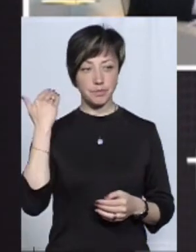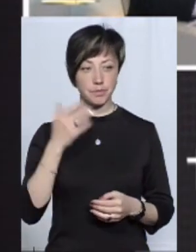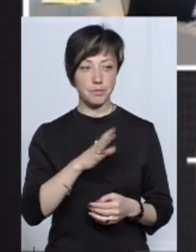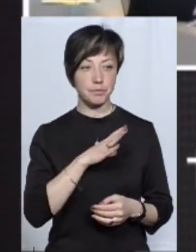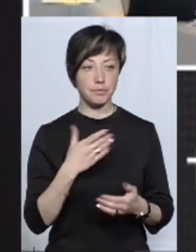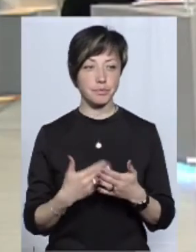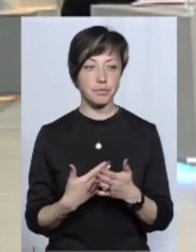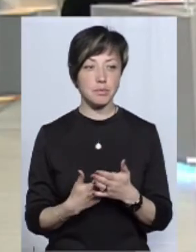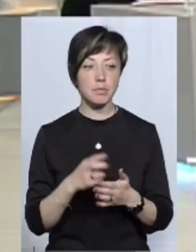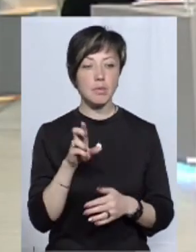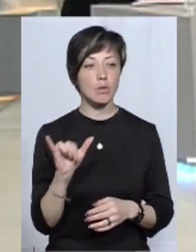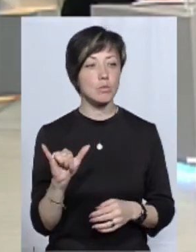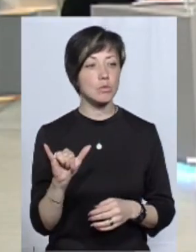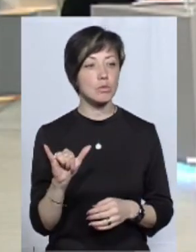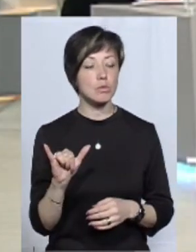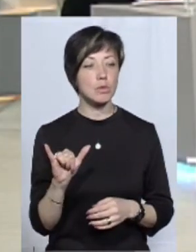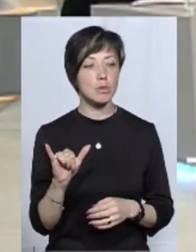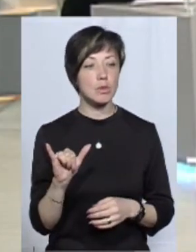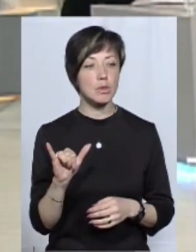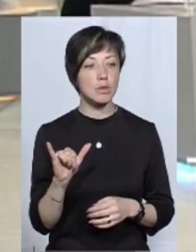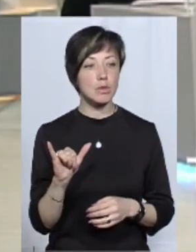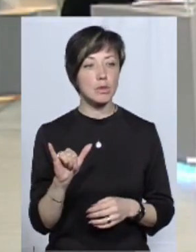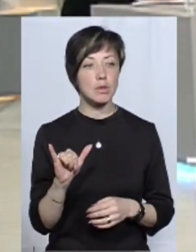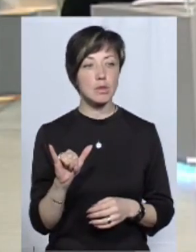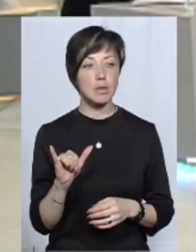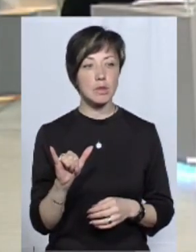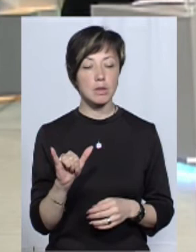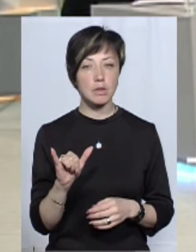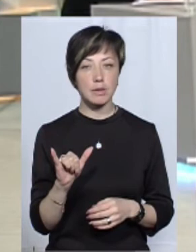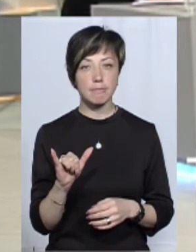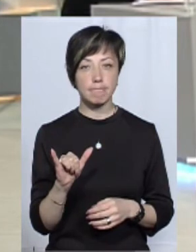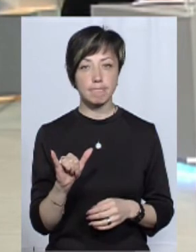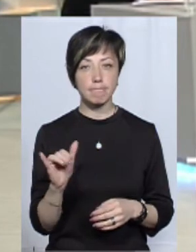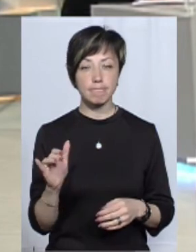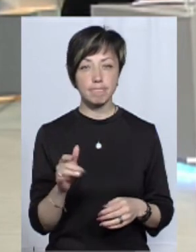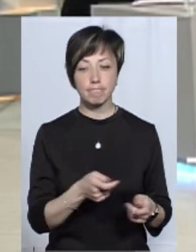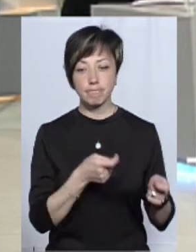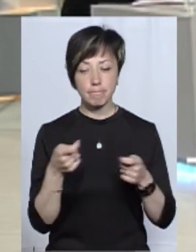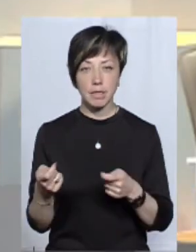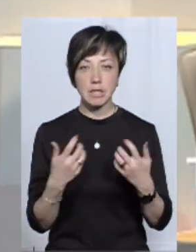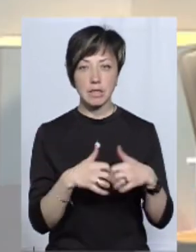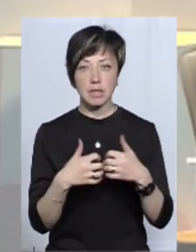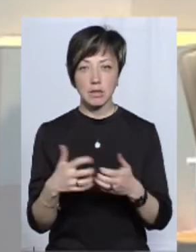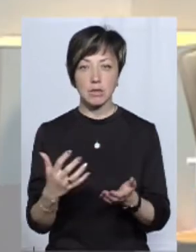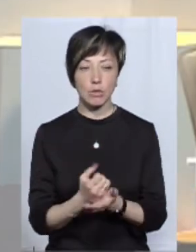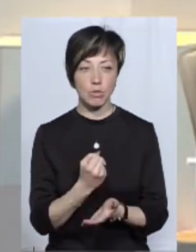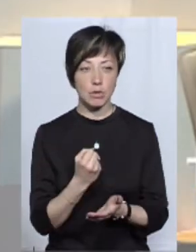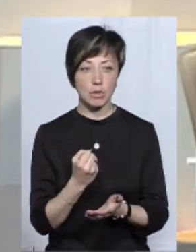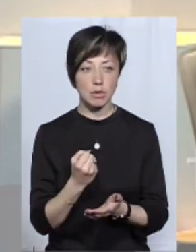було, скажімо, бюшна лінія, на одному із танків знаходять